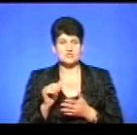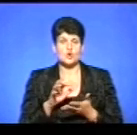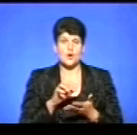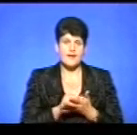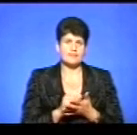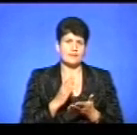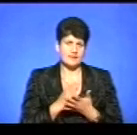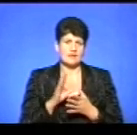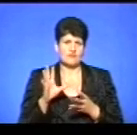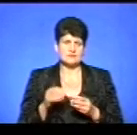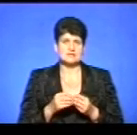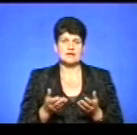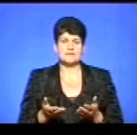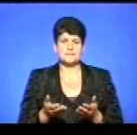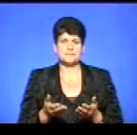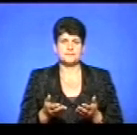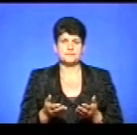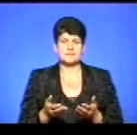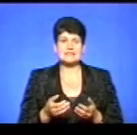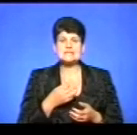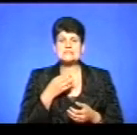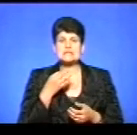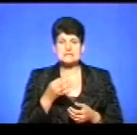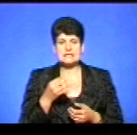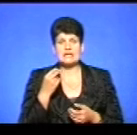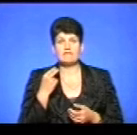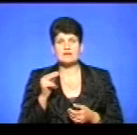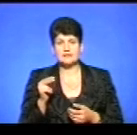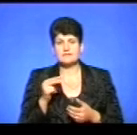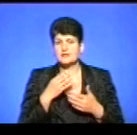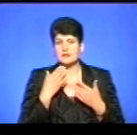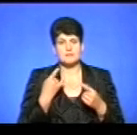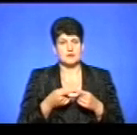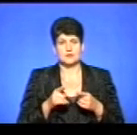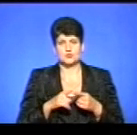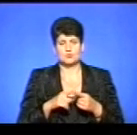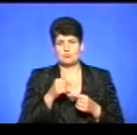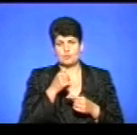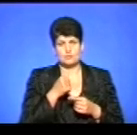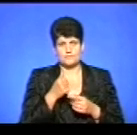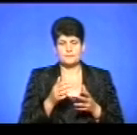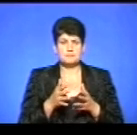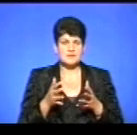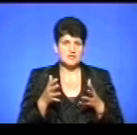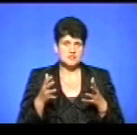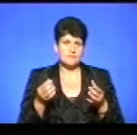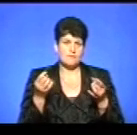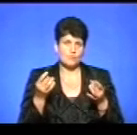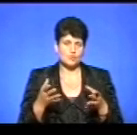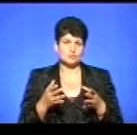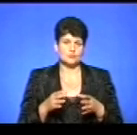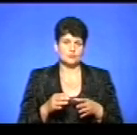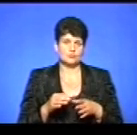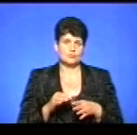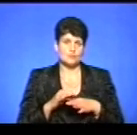все є в нас на порталі. І тому, сказати, ефективність, немає такого інструменту вимірюваності, більшість вони просто опровадують в